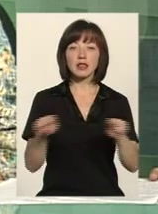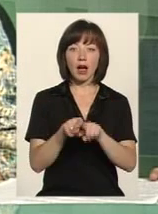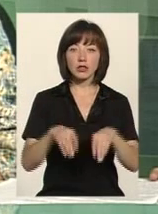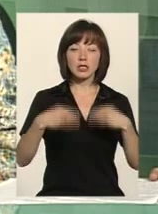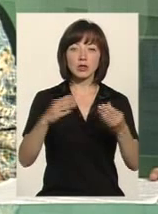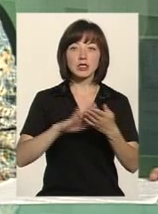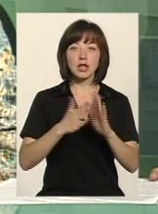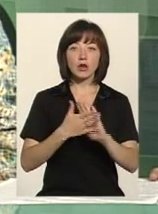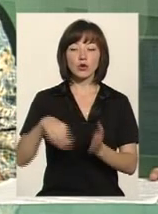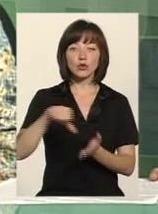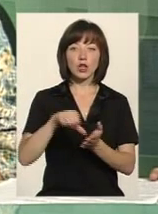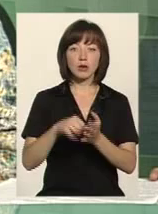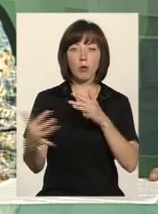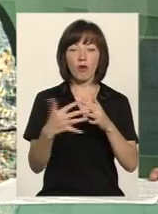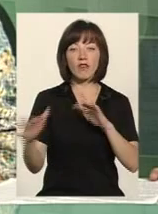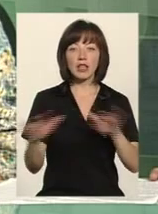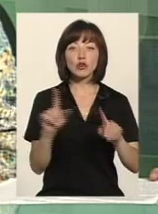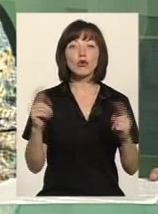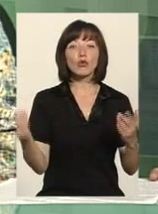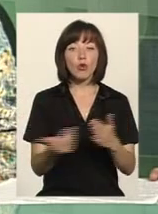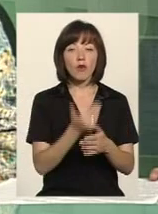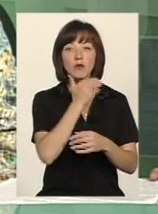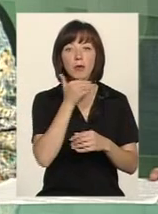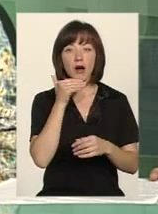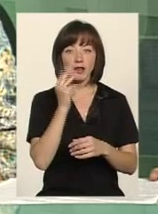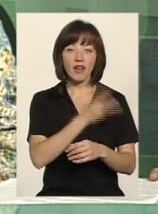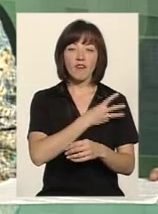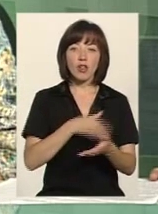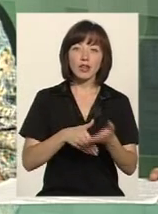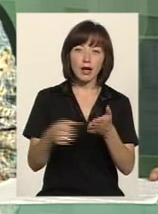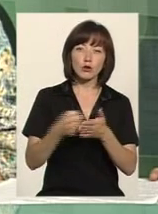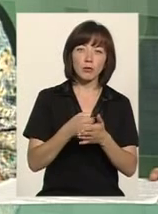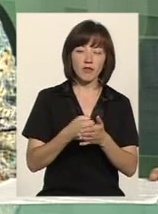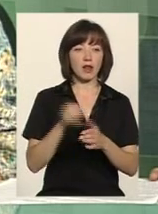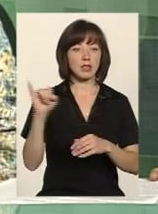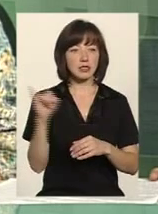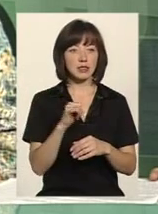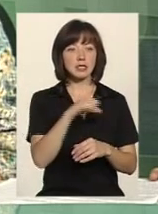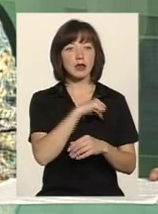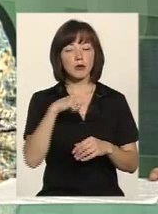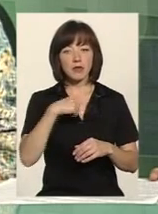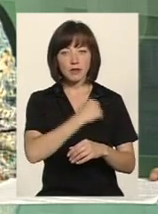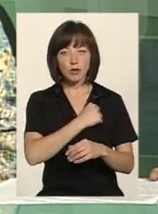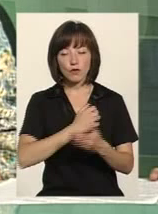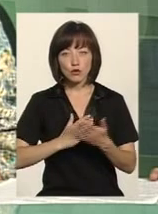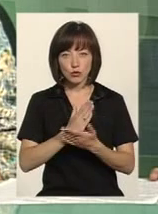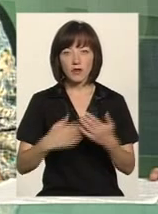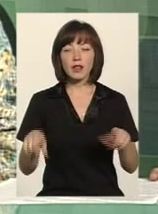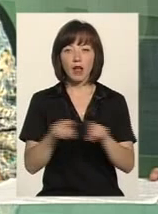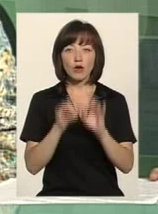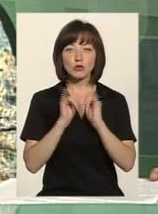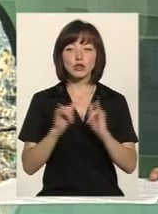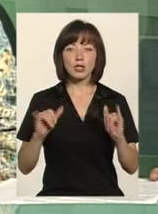статус учасника бойових дій. І то, що нове, і що багато і волонтери добивалися, і самі військовослужбовці, також це